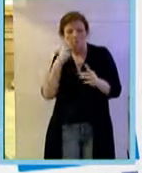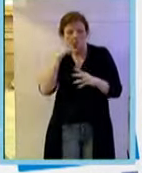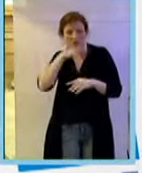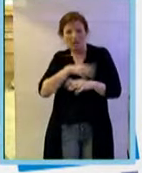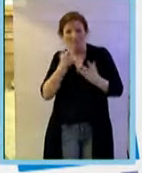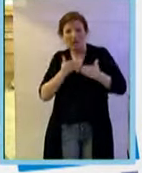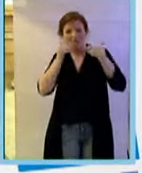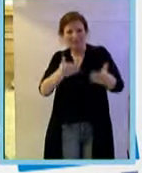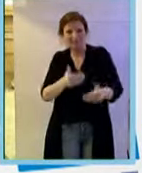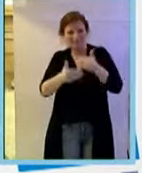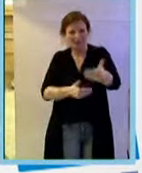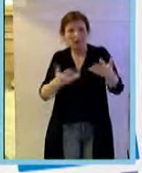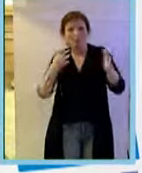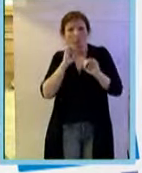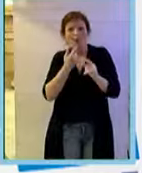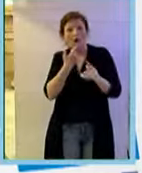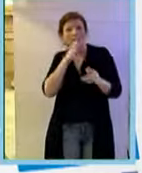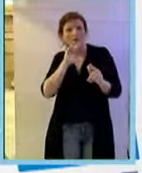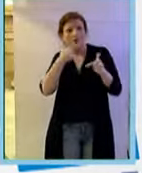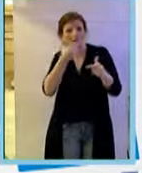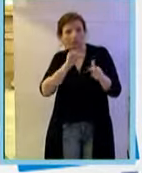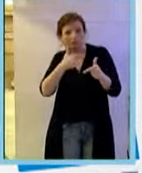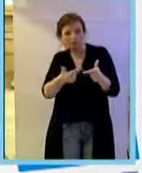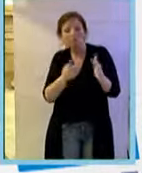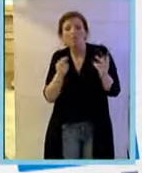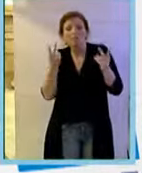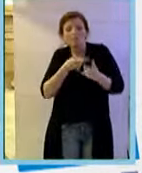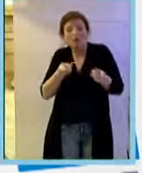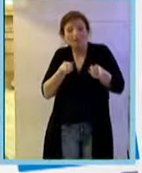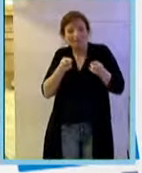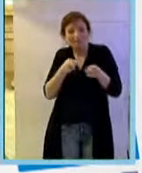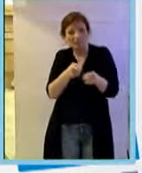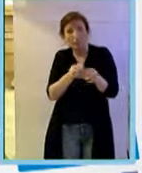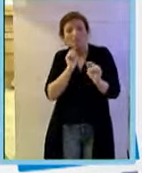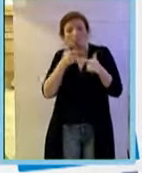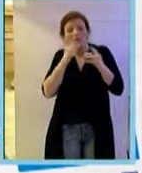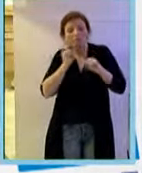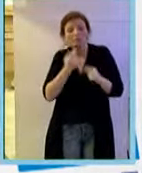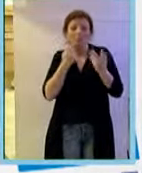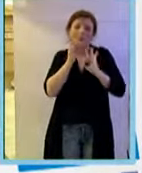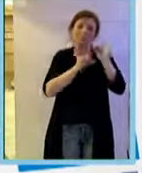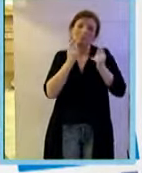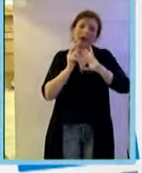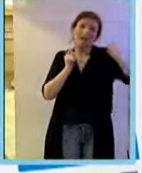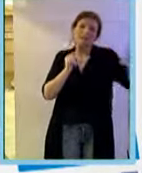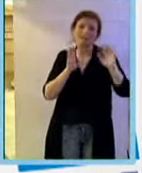può rappresentare un grosso beneficio e questi anticorpi presentano una possibilità di avvitività nella terapia multilinea è stata